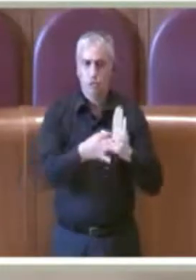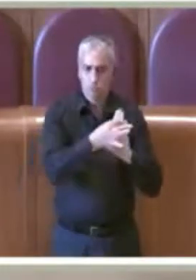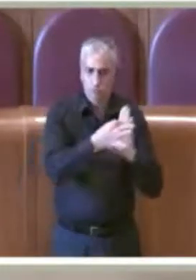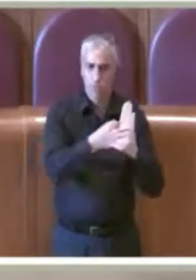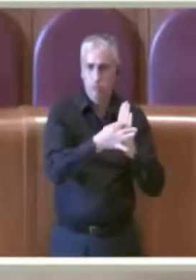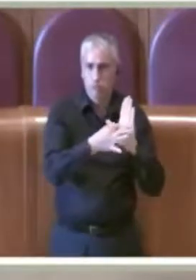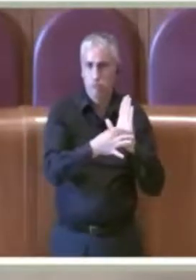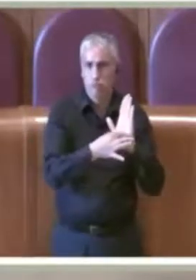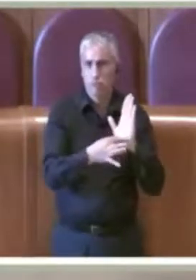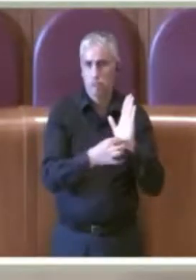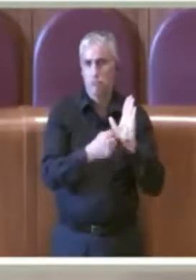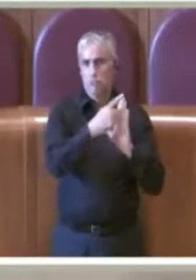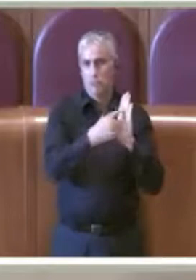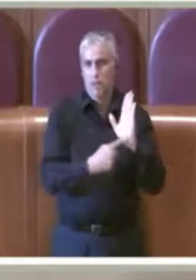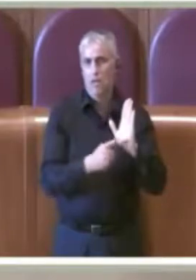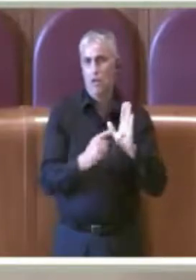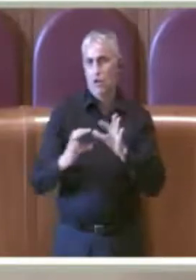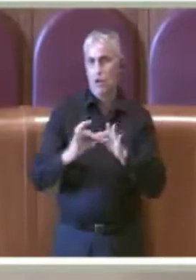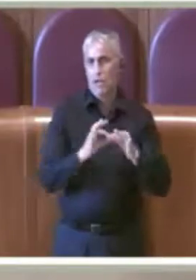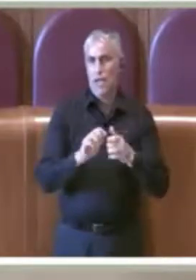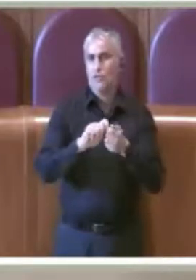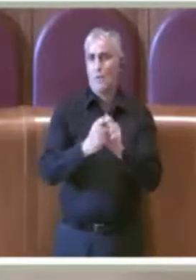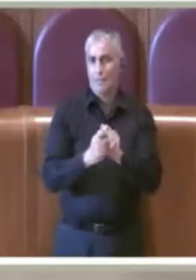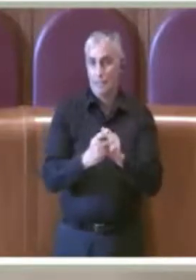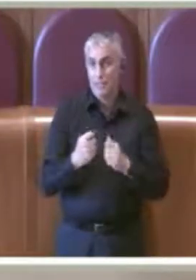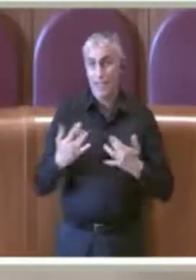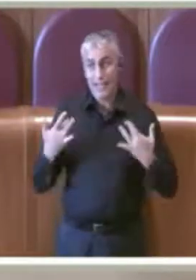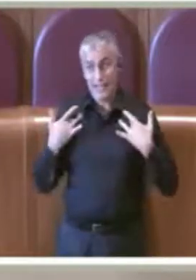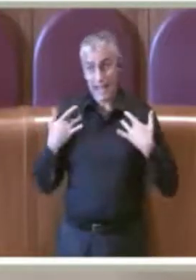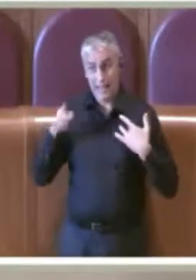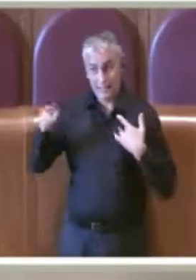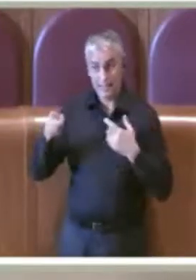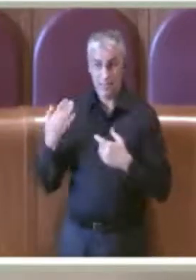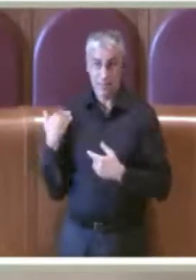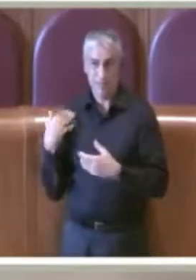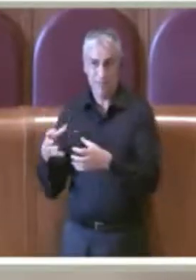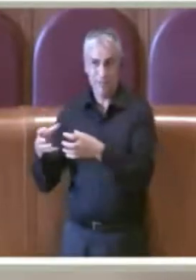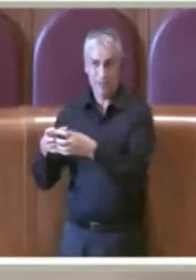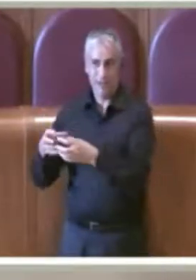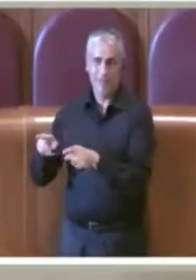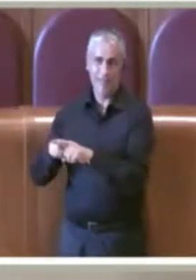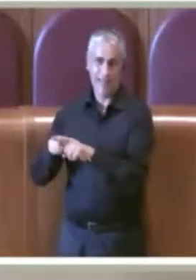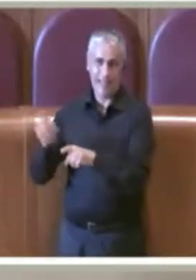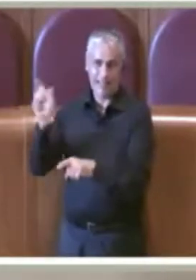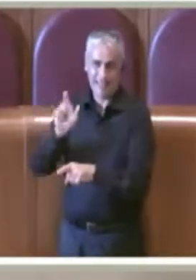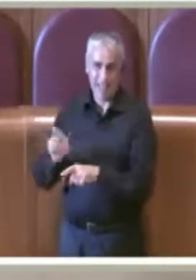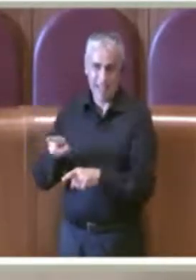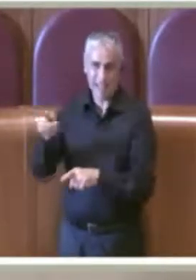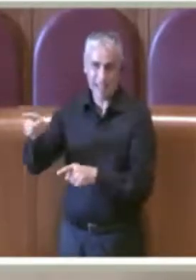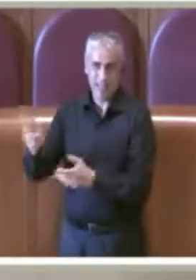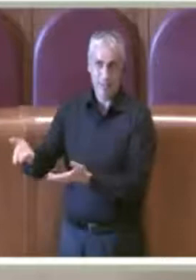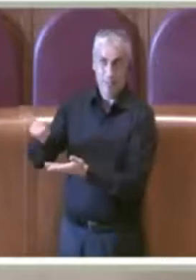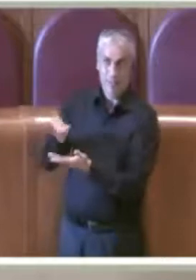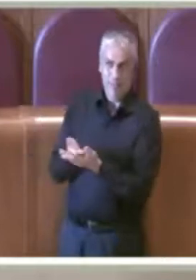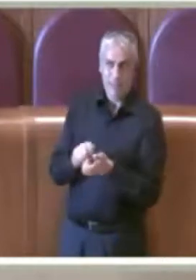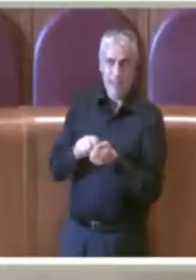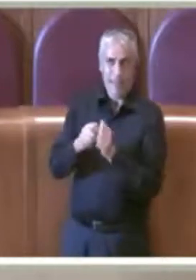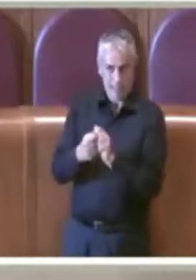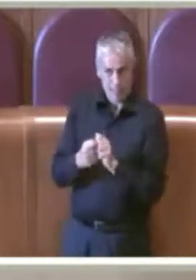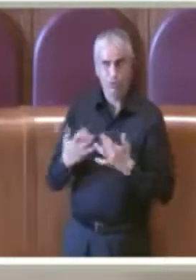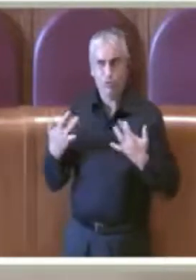sulla base degli emendamenti quindi ringrazio il gruppo di Fratelli d'Italia per aver proposto l